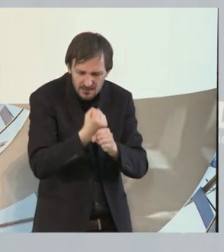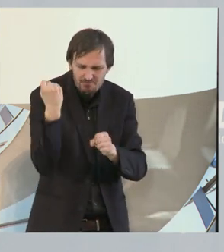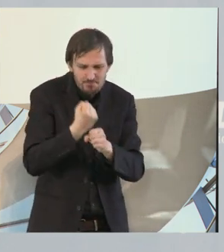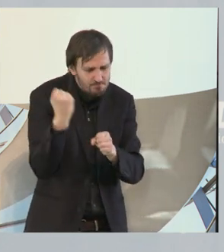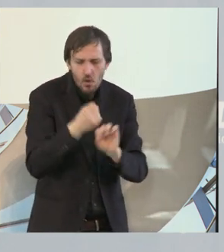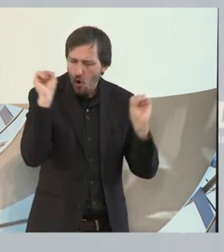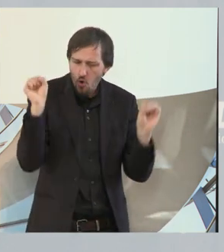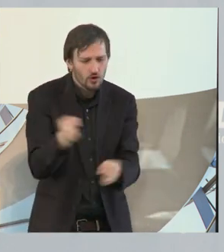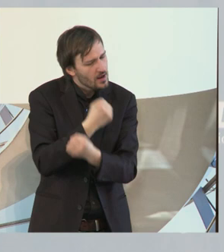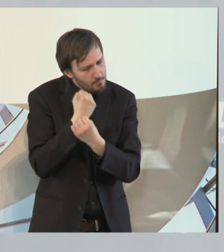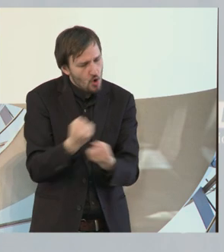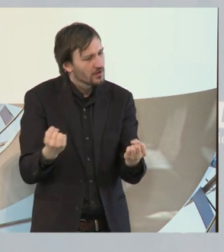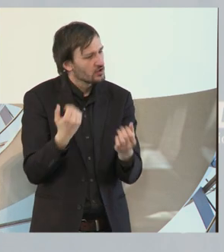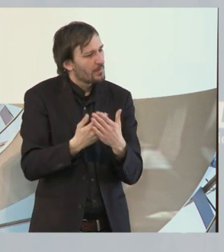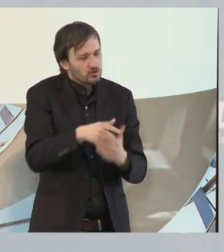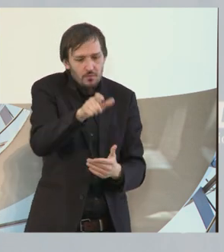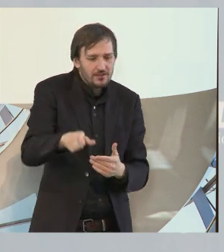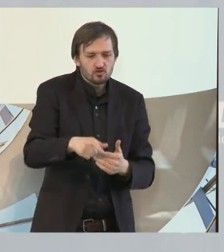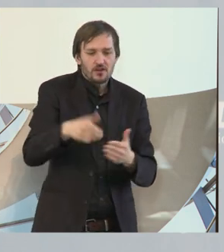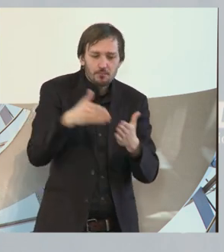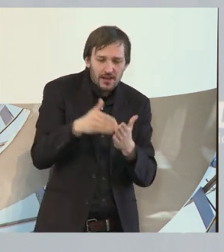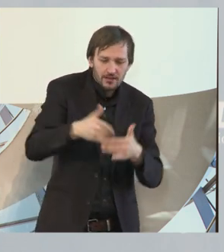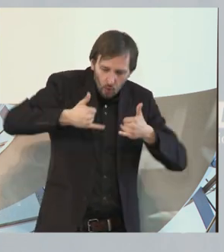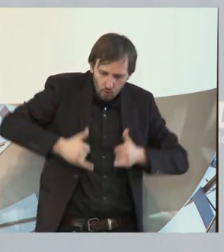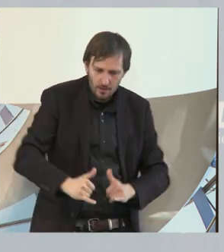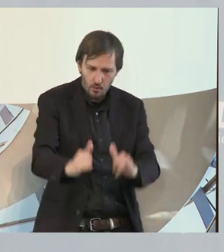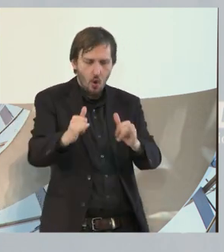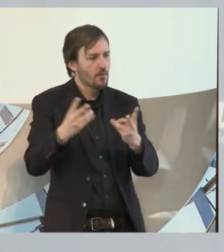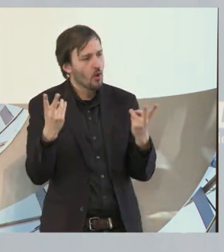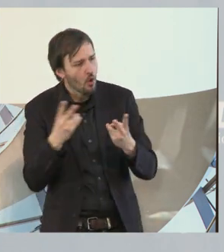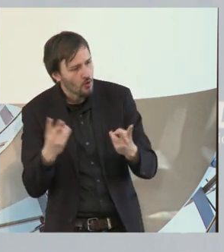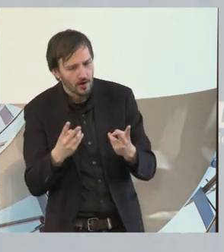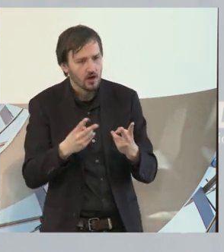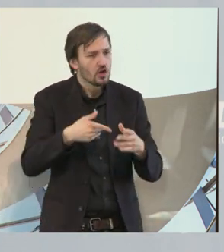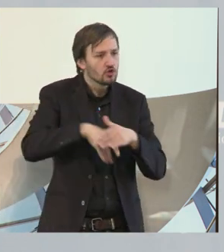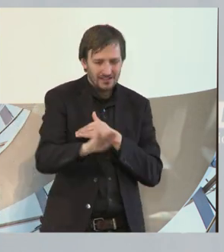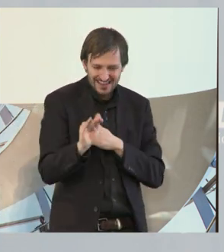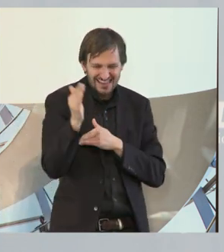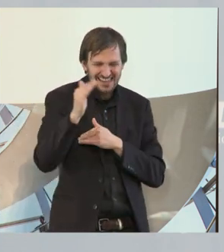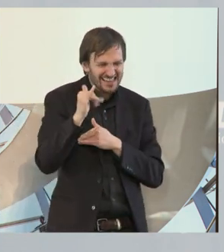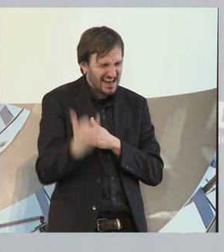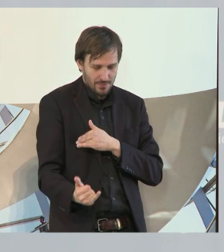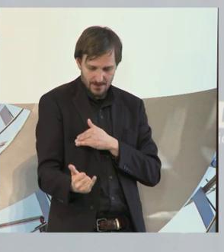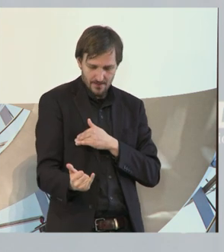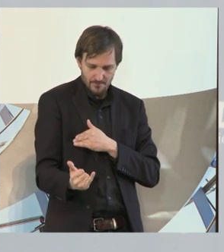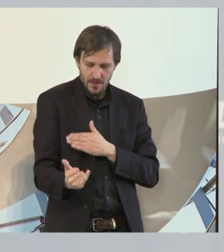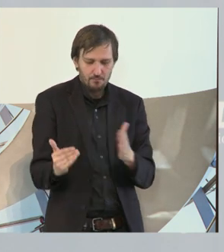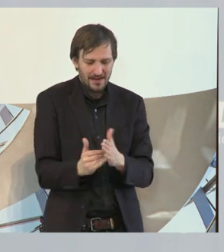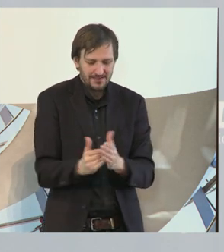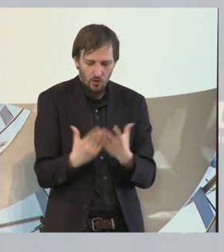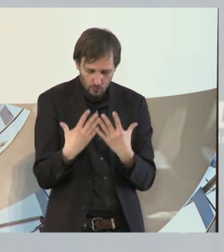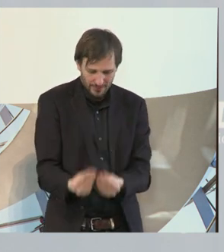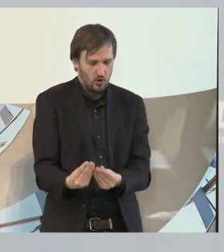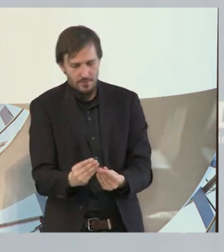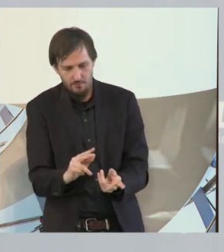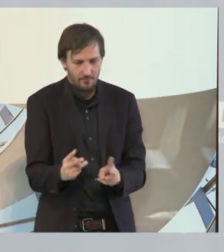erarbeiten. Das sind Menschen, die mit Behinderungen auf die Welt gekommen sind oder im Kindesalter behindert wurden. Und für diese